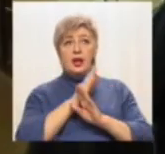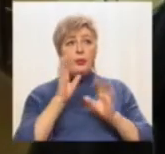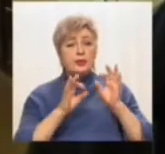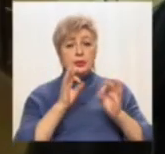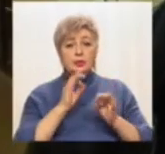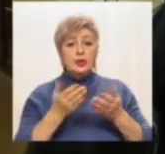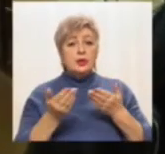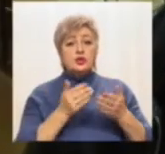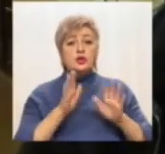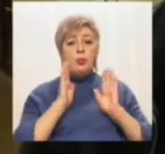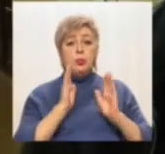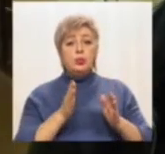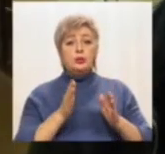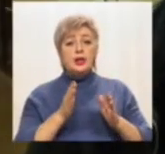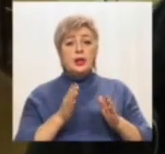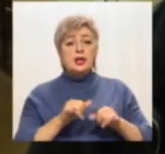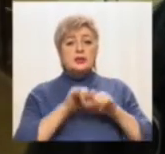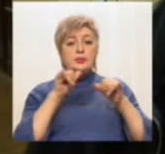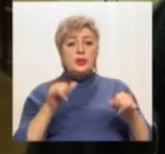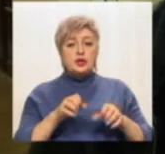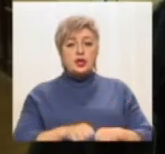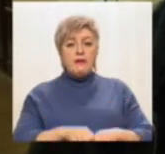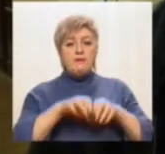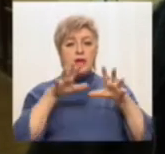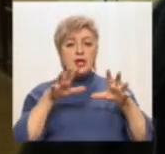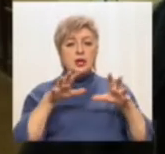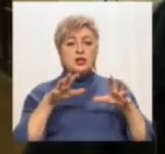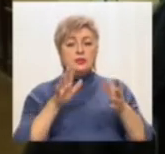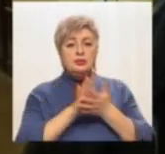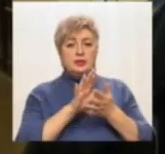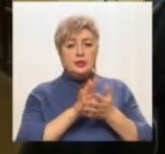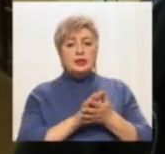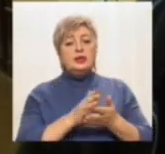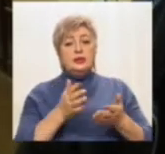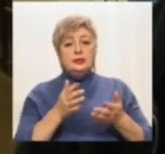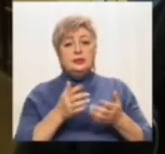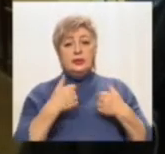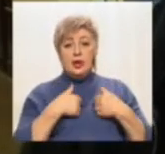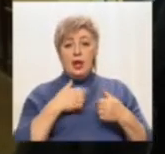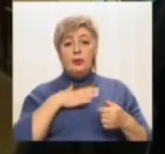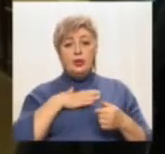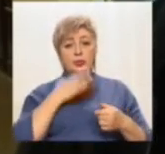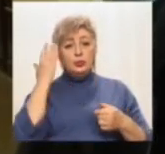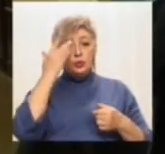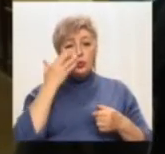відбудеться збільшення викидів, чи відбудеться зменшення викидів. На мою думку,